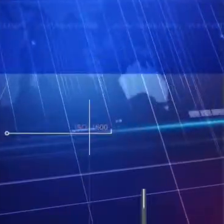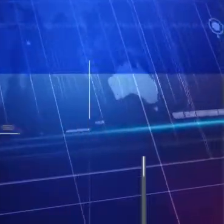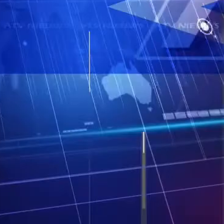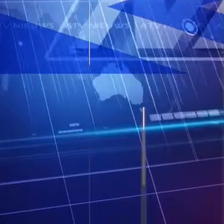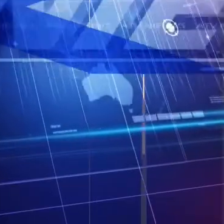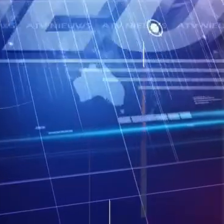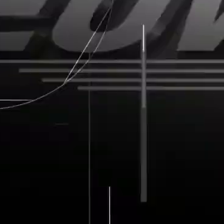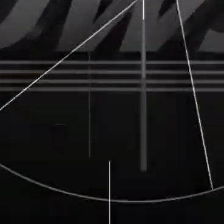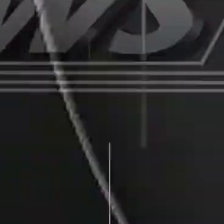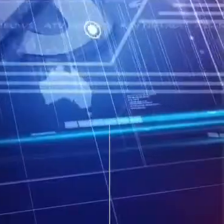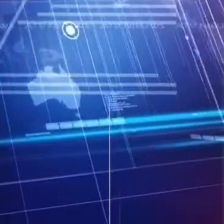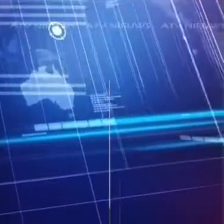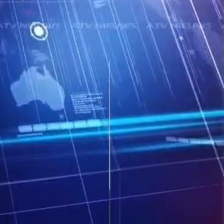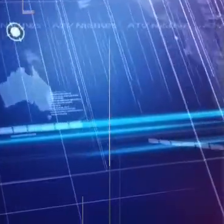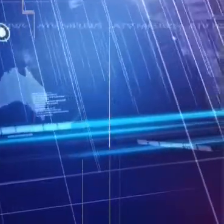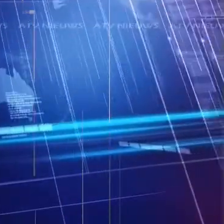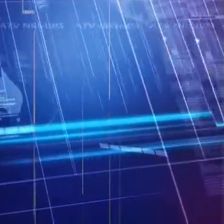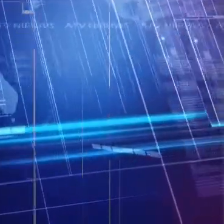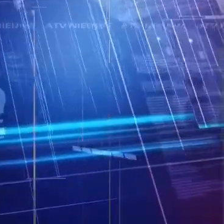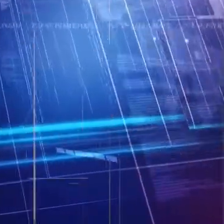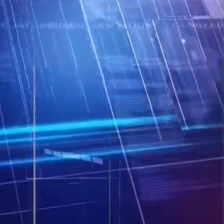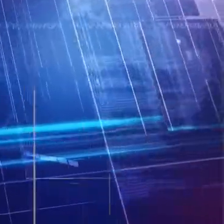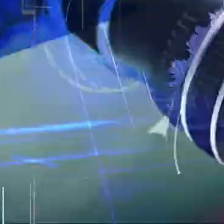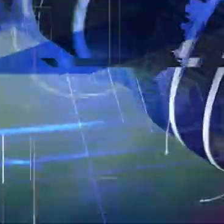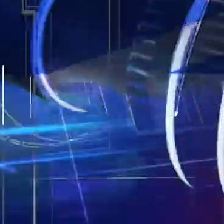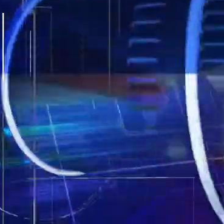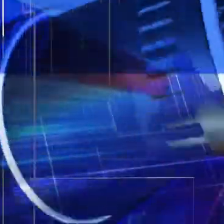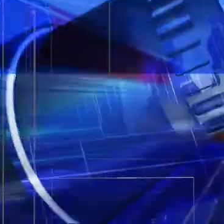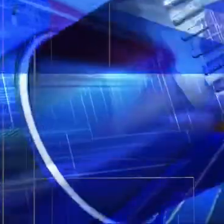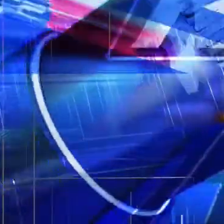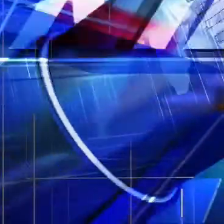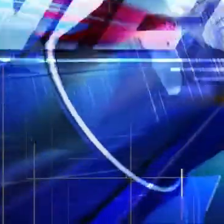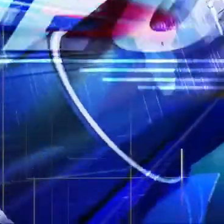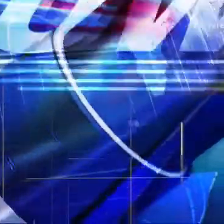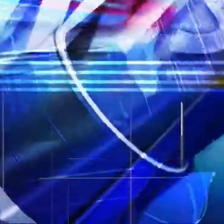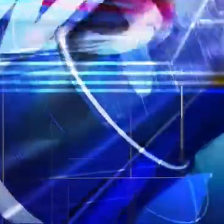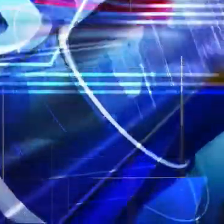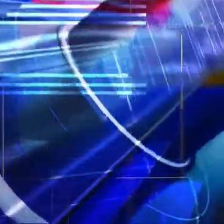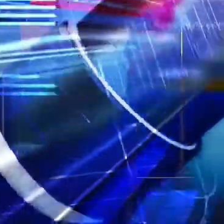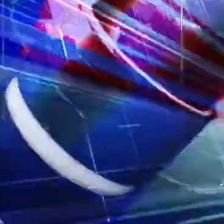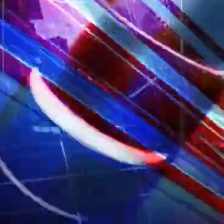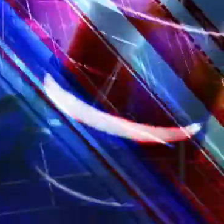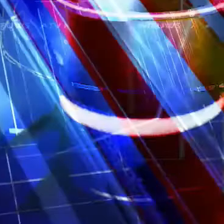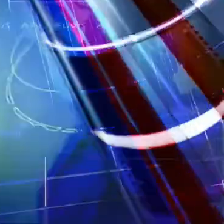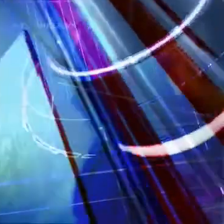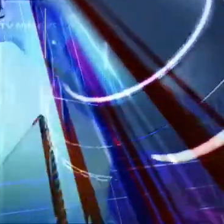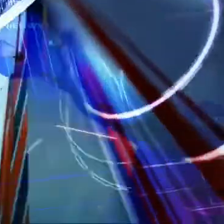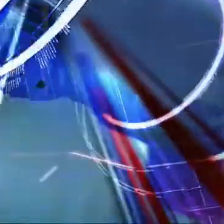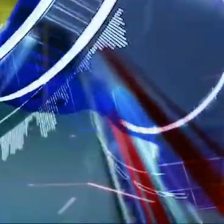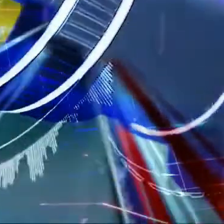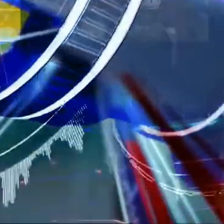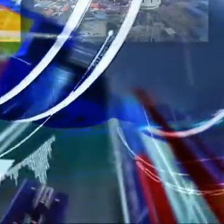TV GELDERLAND 2020 TV